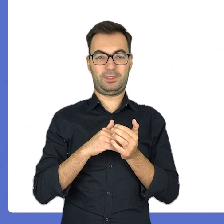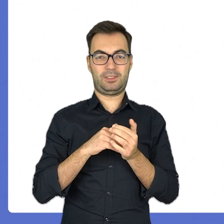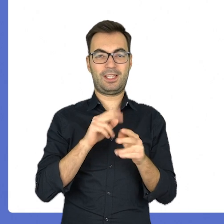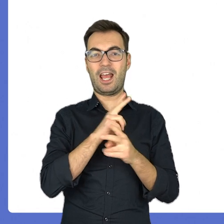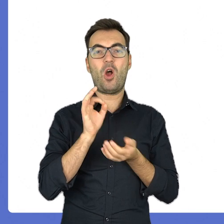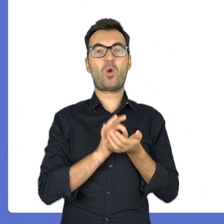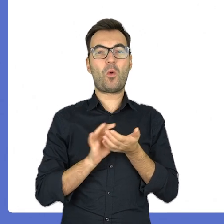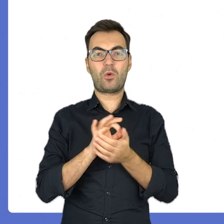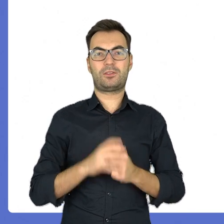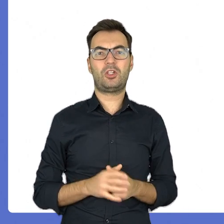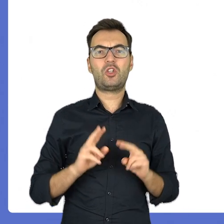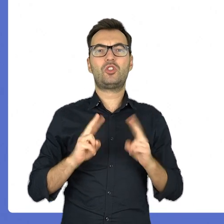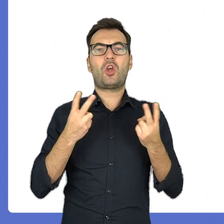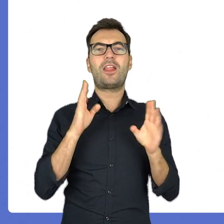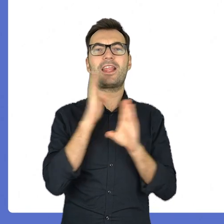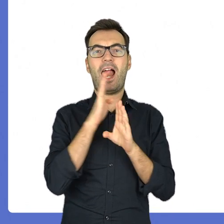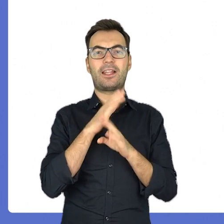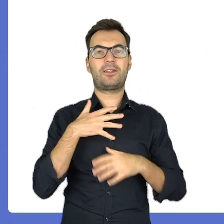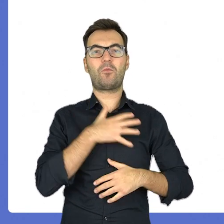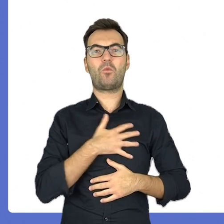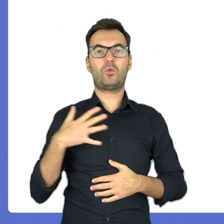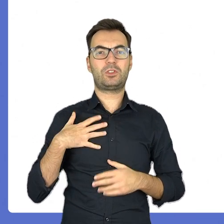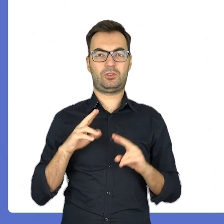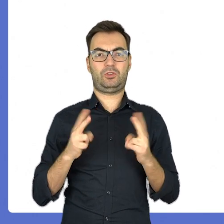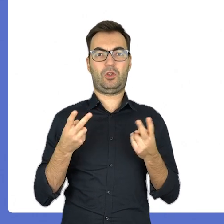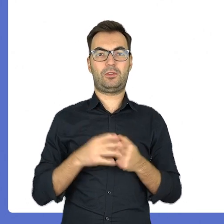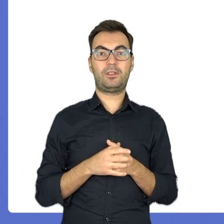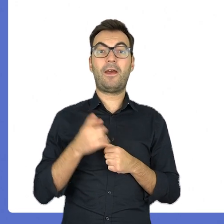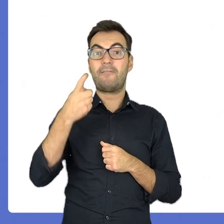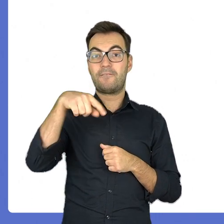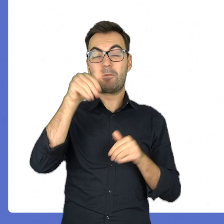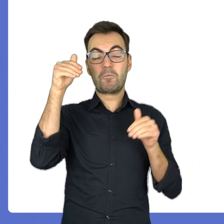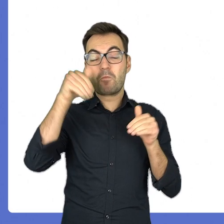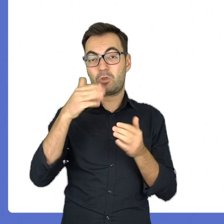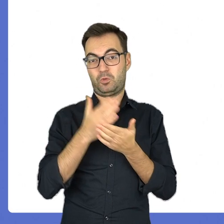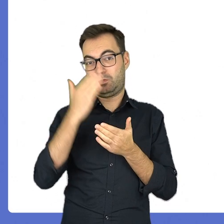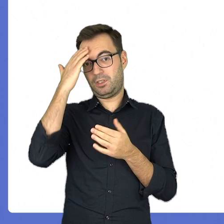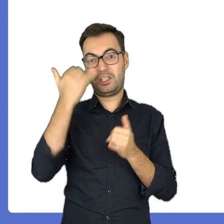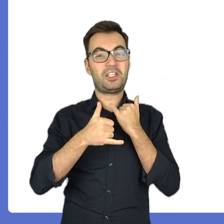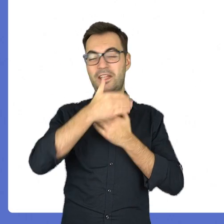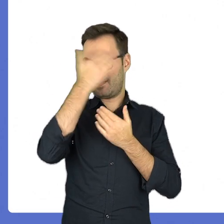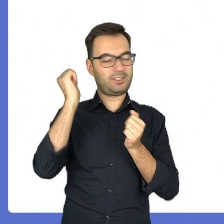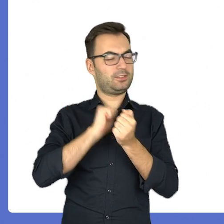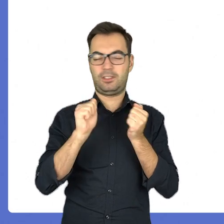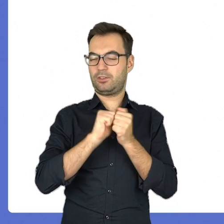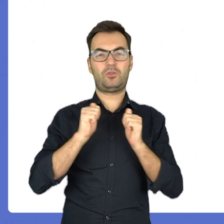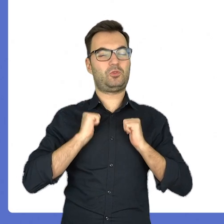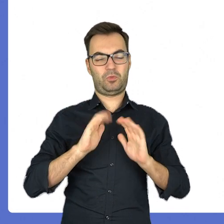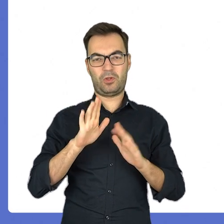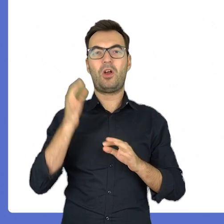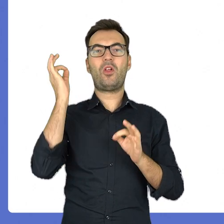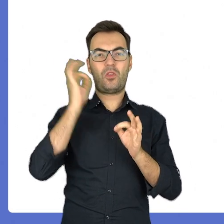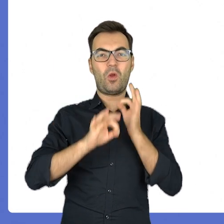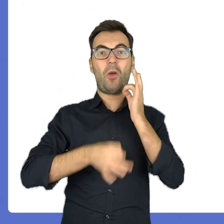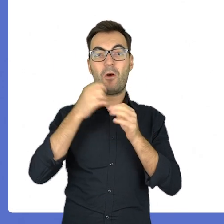wszystkim naszym komórkom. A skąd tlen bierze się w płucach? Może już wiecie, ale jeśli nie, nie martwcie się.